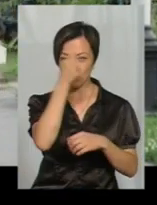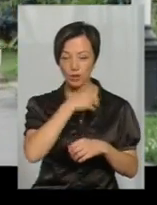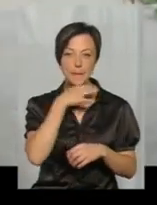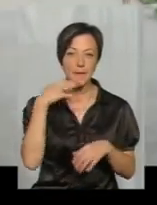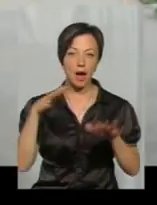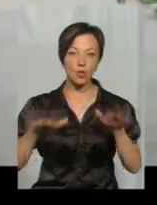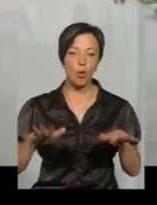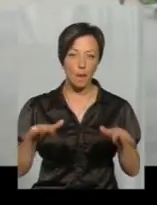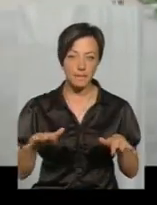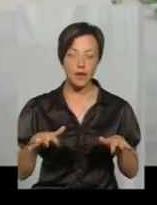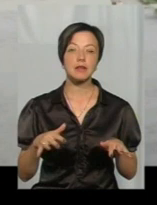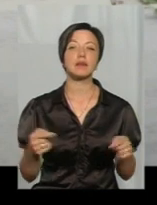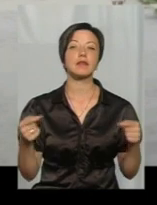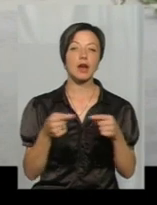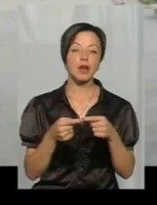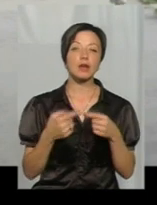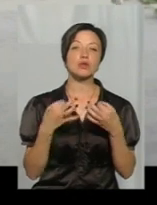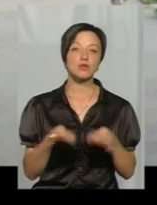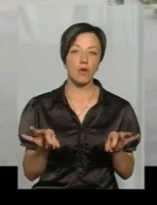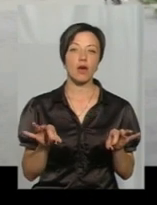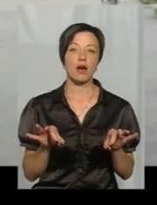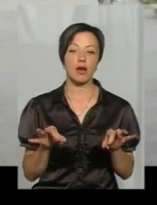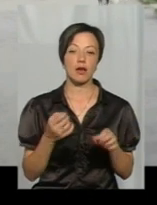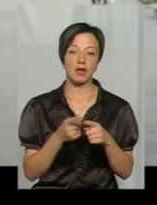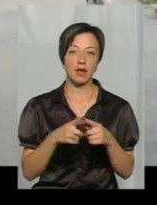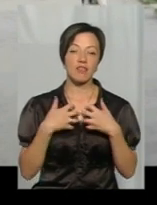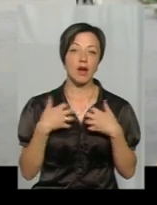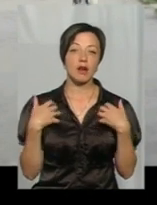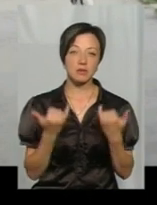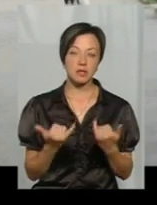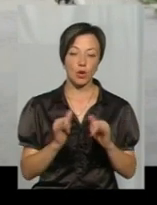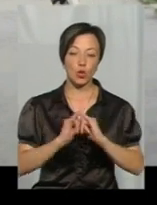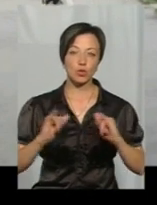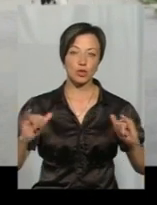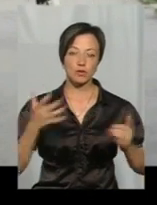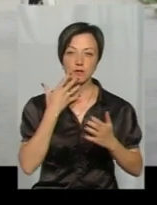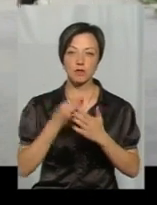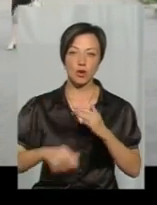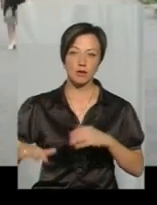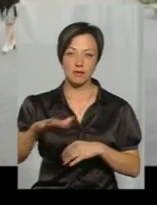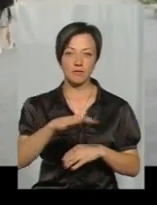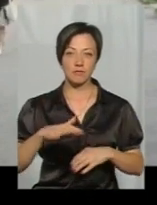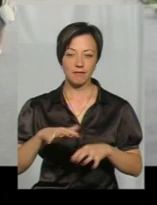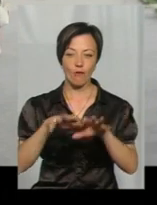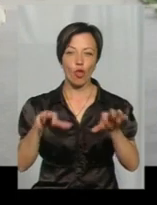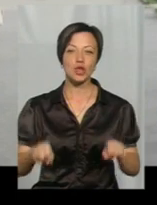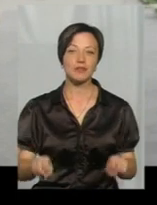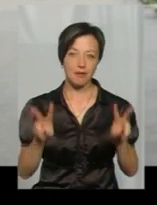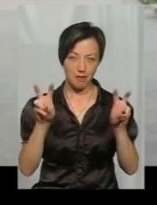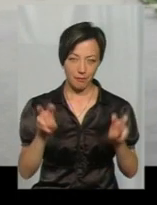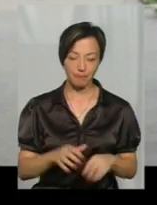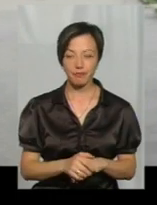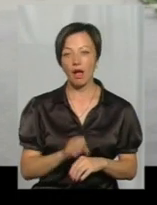опадів якраз дозволяє тваринам зараз розширювати свої володіння, називаємо так.